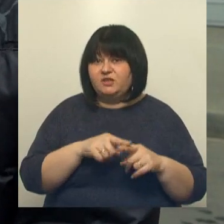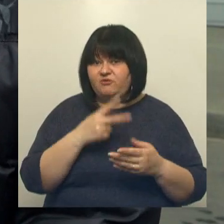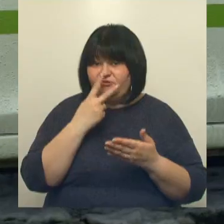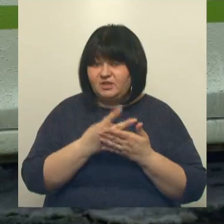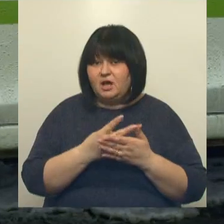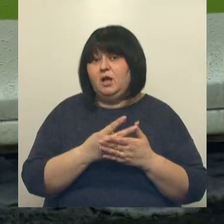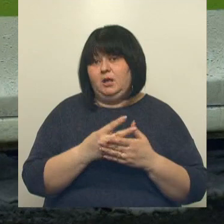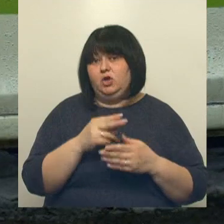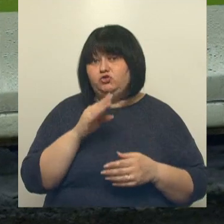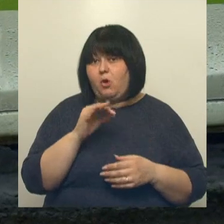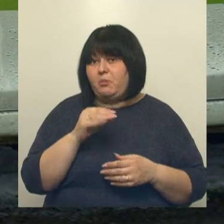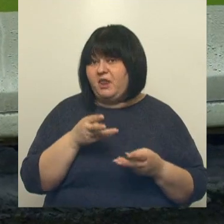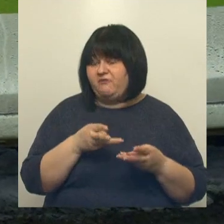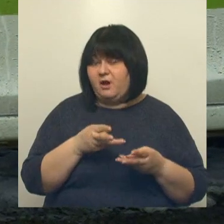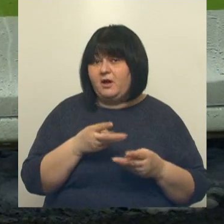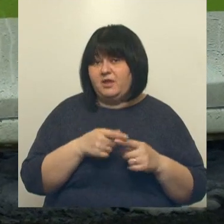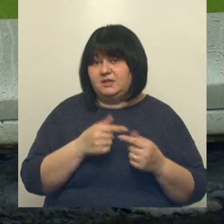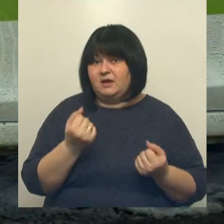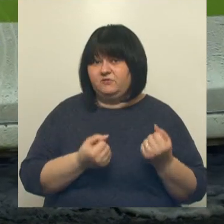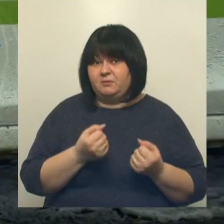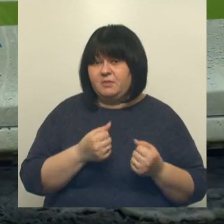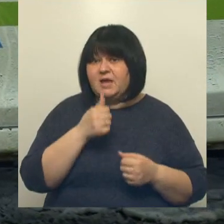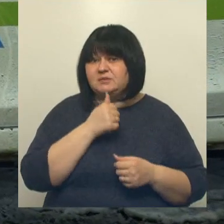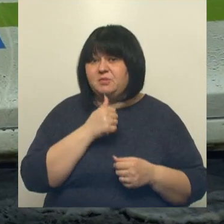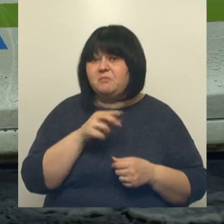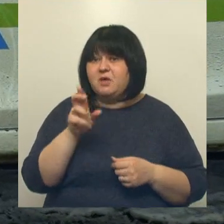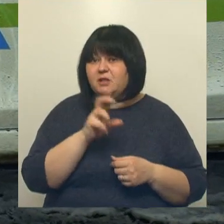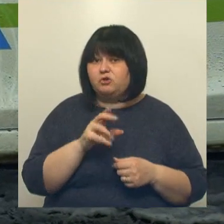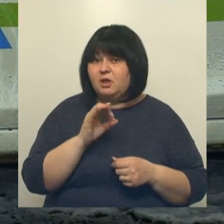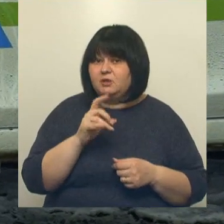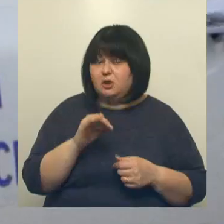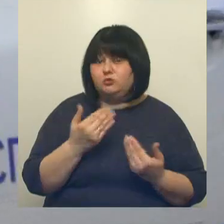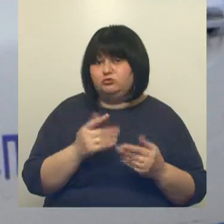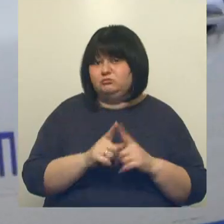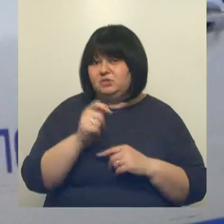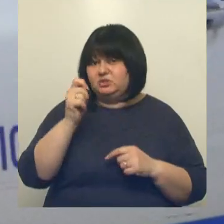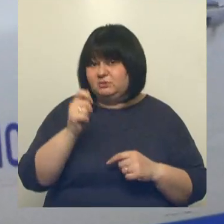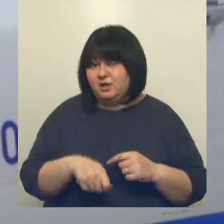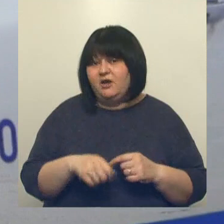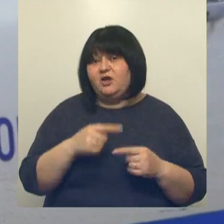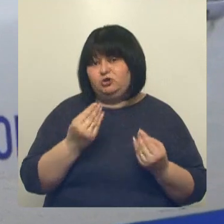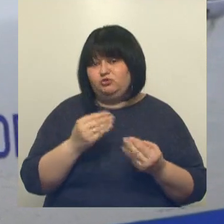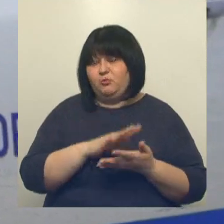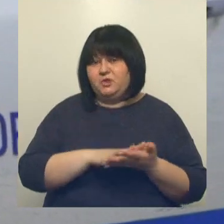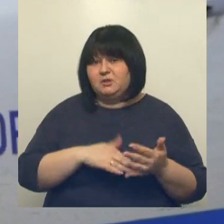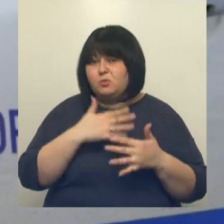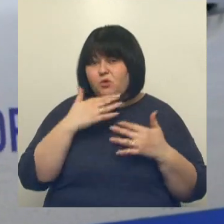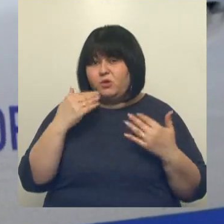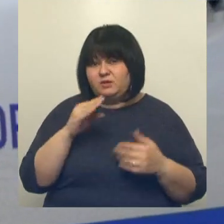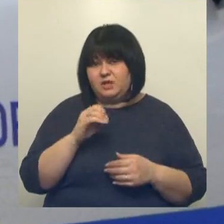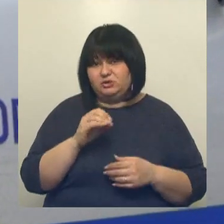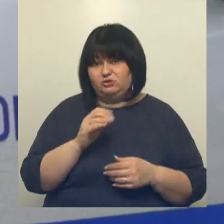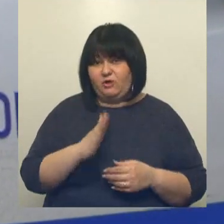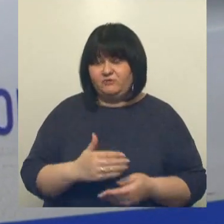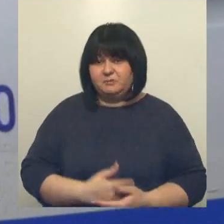топлива, этих автомобилей. Эксперимент «Белгород Энерго» только стартовал. Впереди еще много тестов. Кирилл Мусаев, Александр Сысоев. Такой день